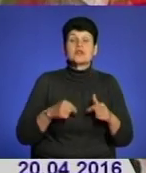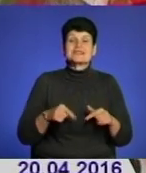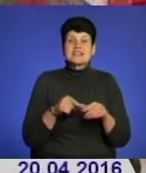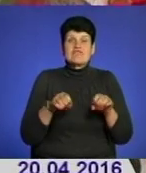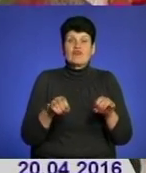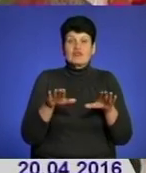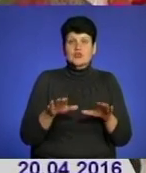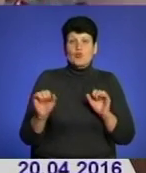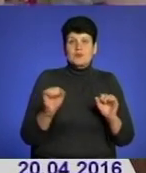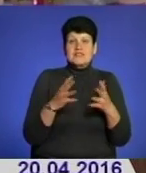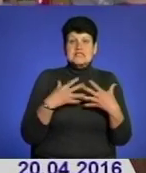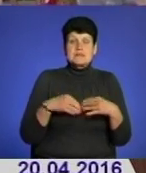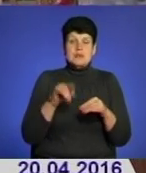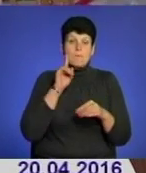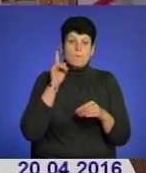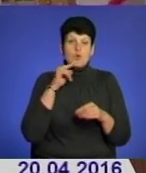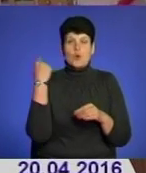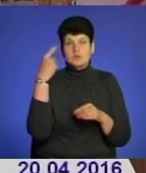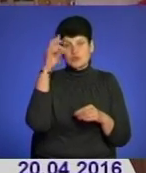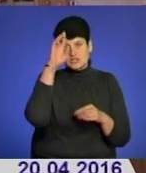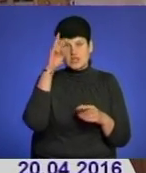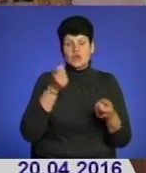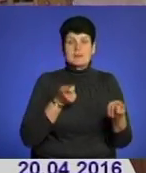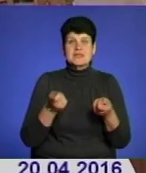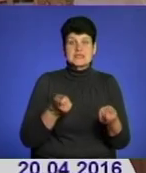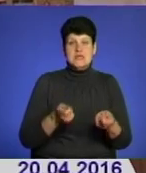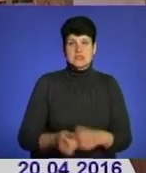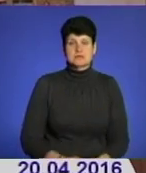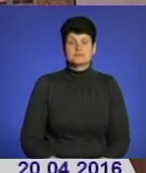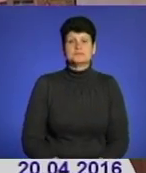вирішили в управлінні сім'ї та молоді облдержадміністрації.